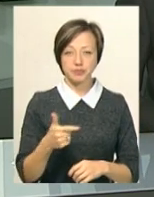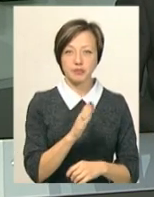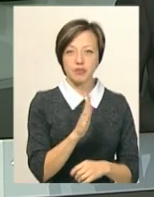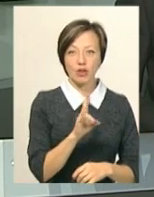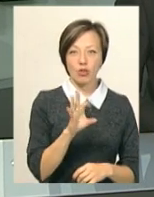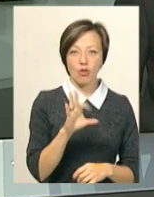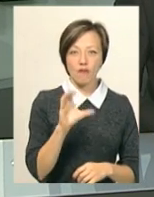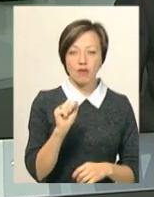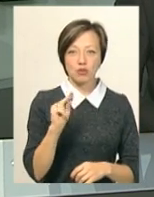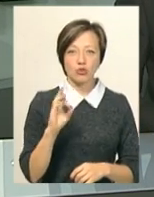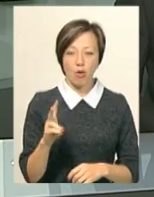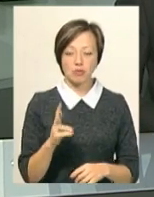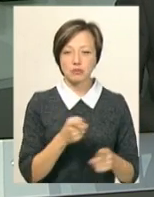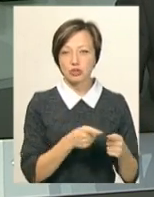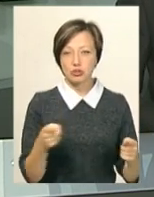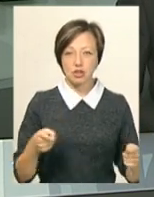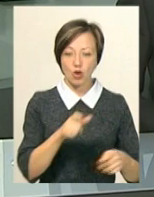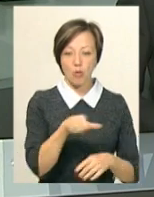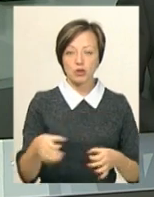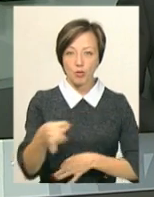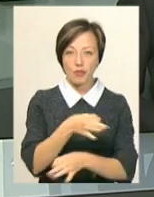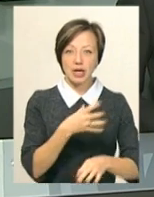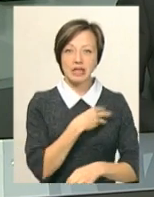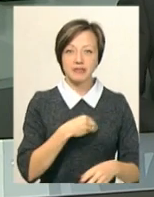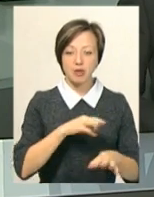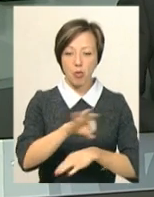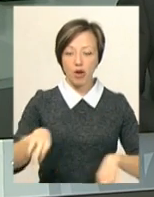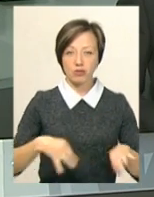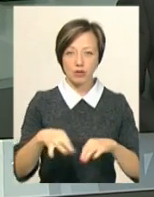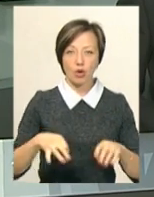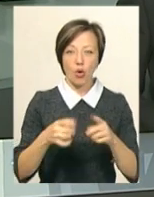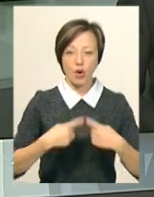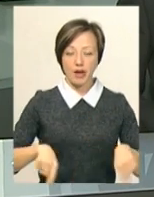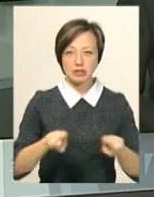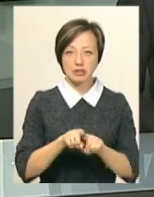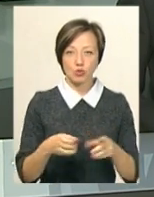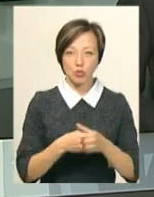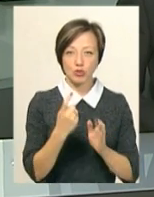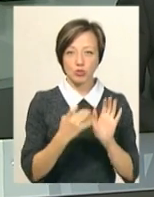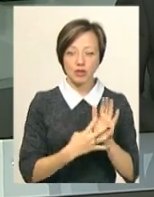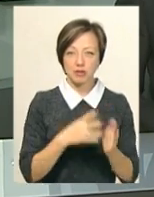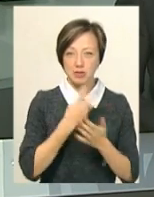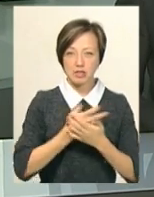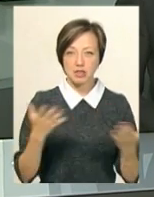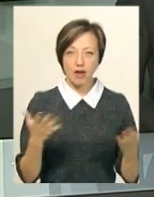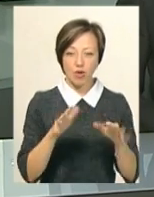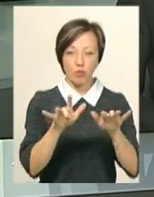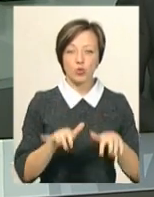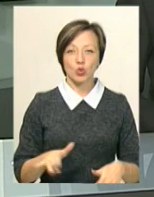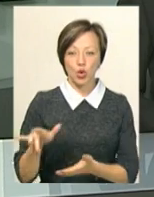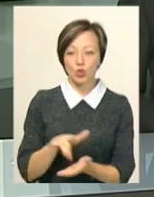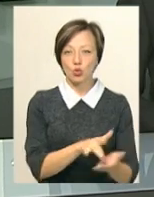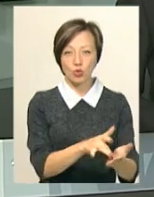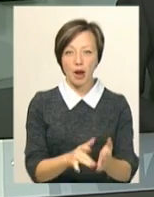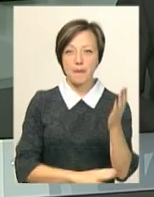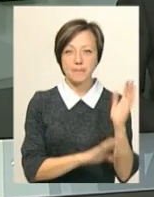Василь Новачок. Під час громадського обговорення львівська проєктувальна організація «Група 109» представить віртуальний тур парку